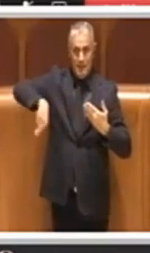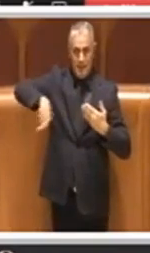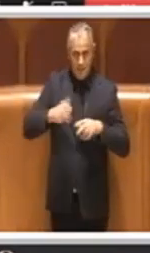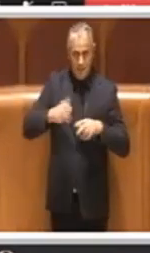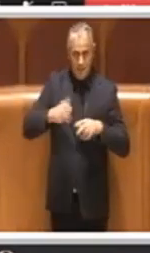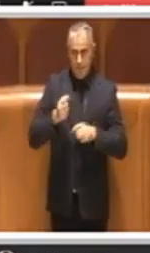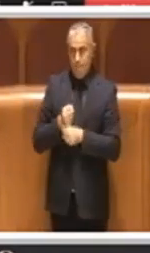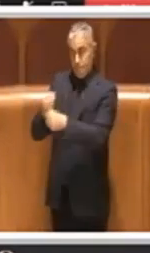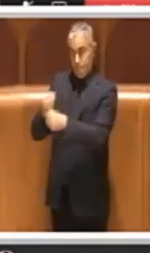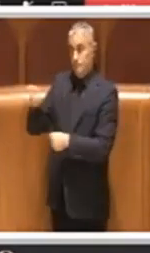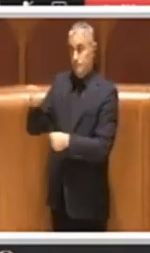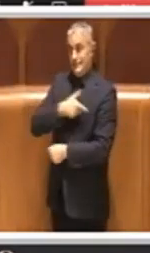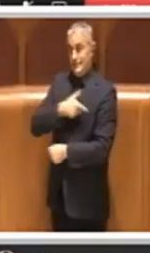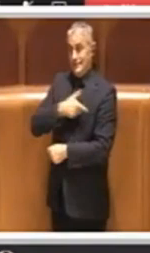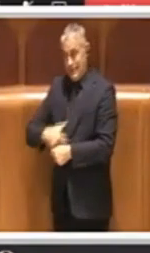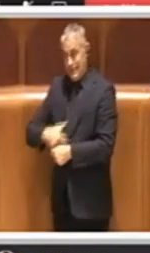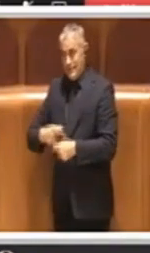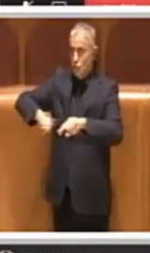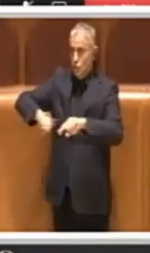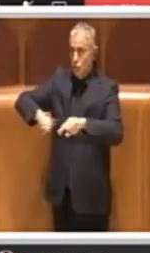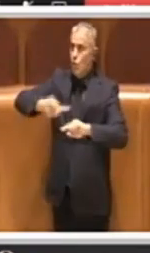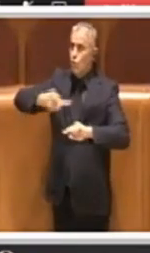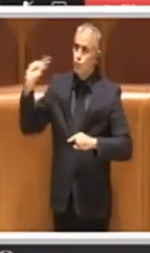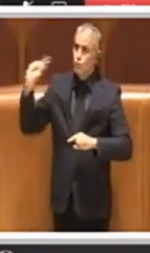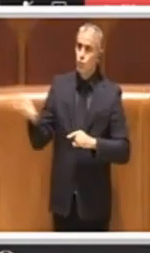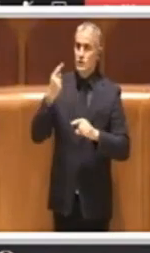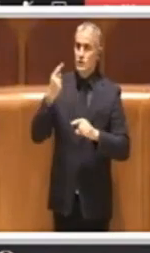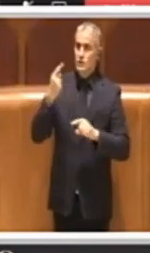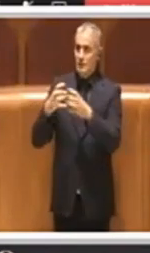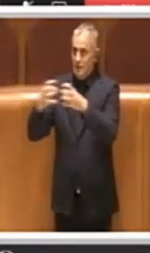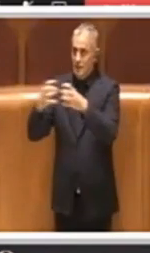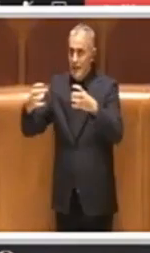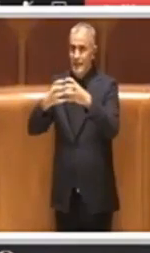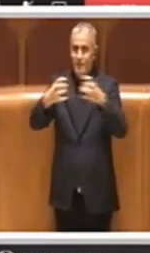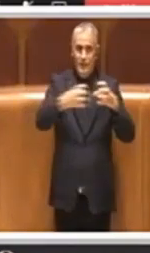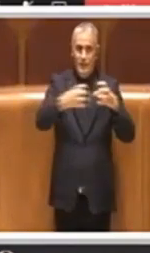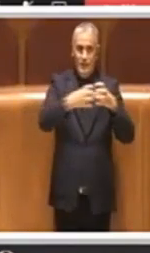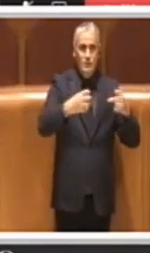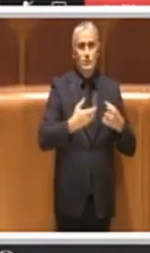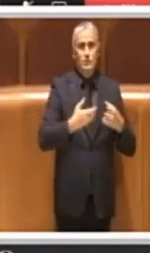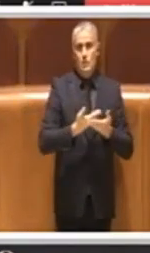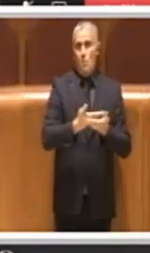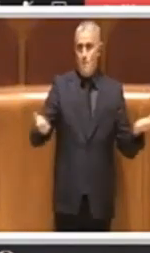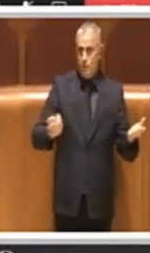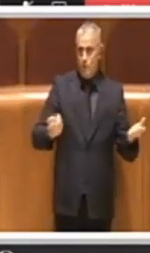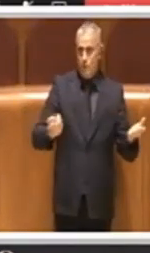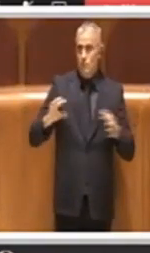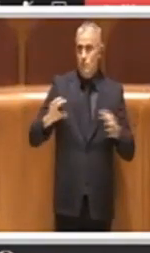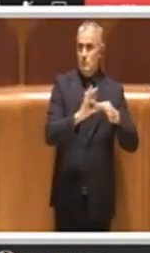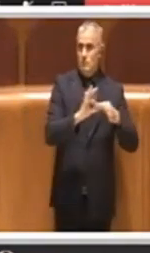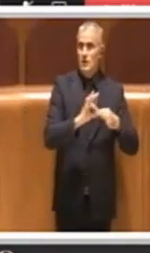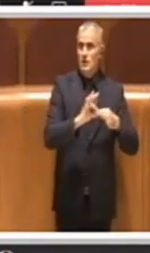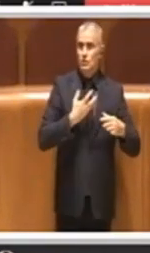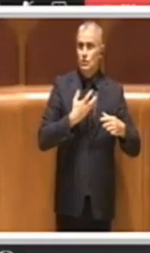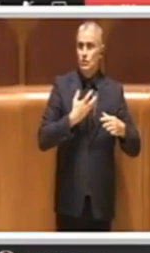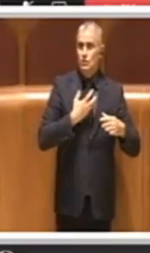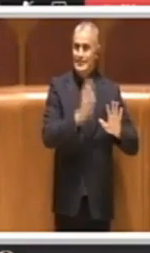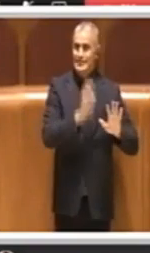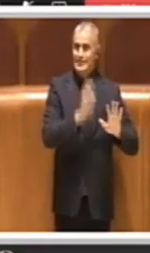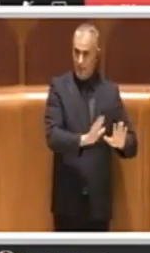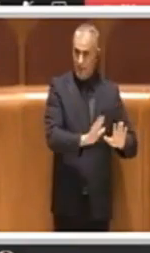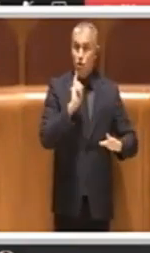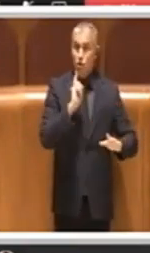alla giunta affinché tutti gli edifici di proprietà comunali nei quali viene erogato il servizio di riscaldamento degli ambienti vengano